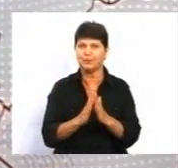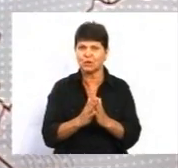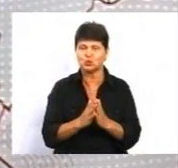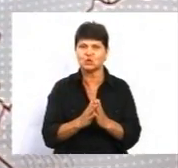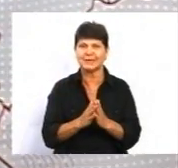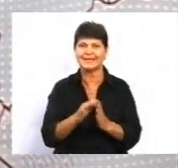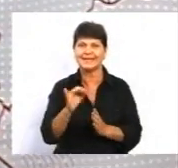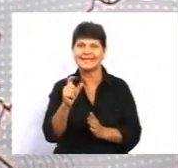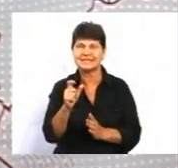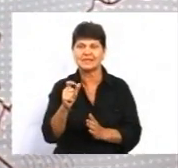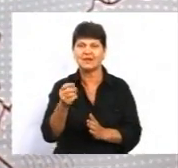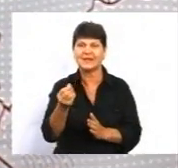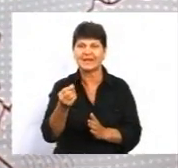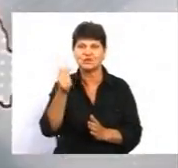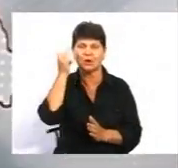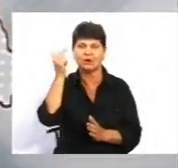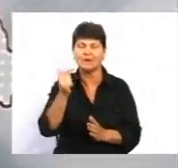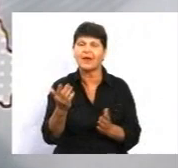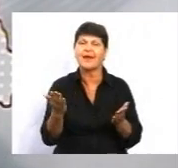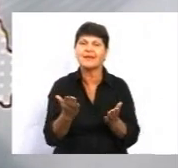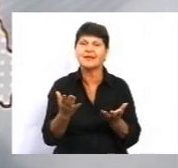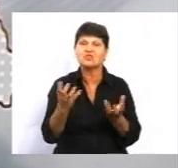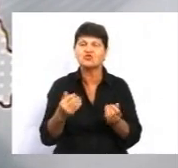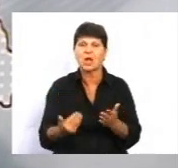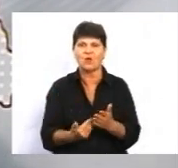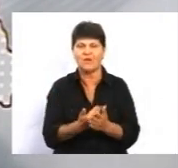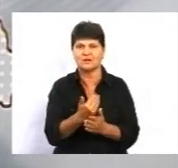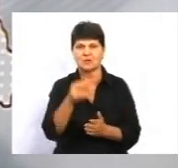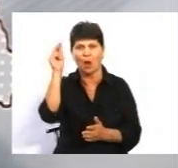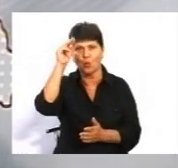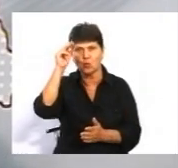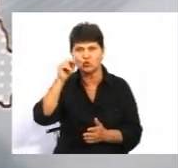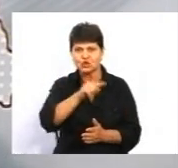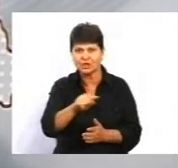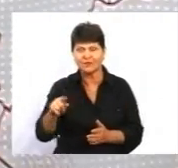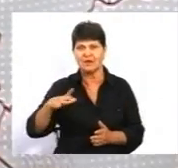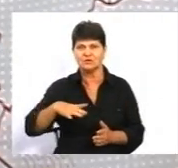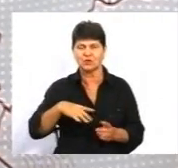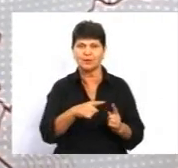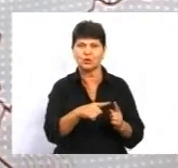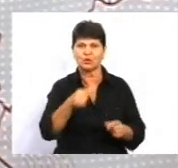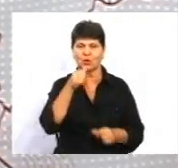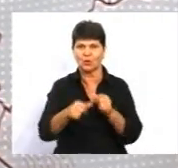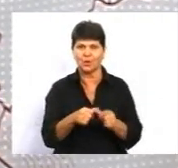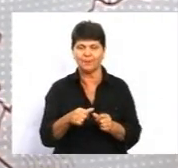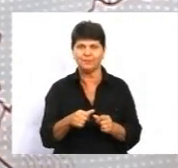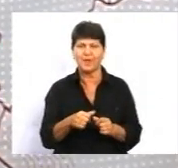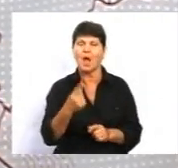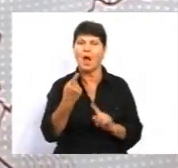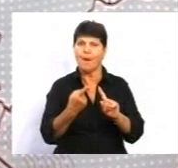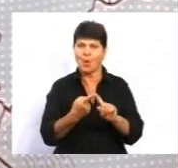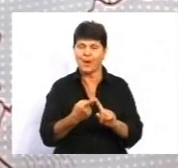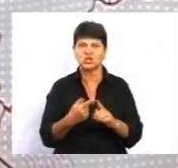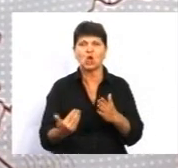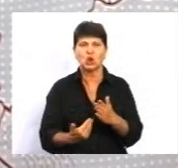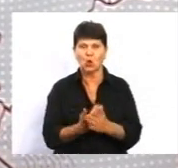зміни, інновації чекають на учнів протягом поточного ручених По-перше, це те, що ми продовжуємо новий